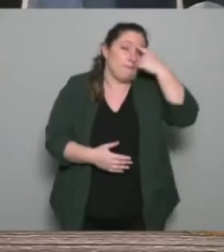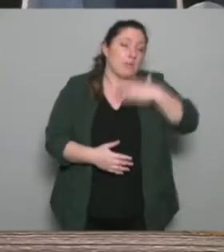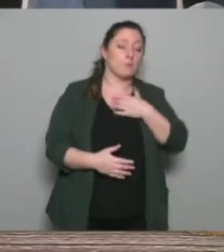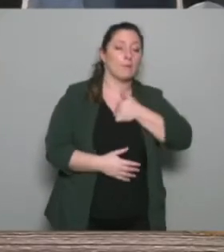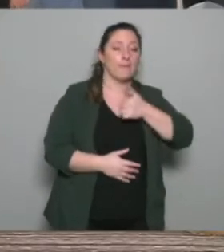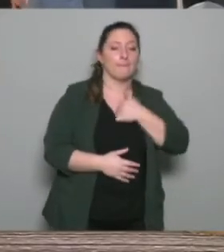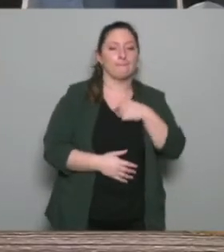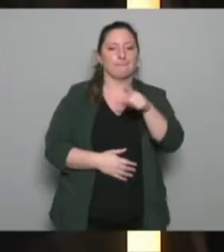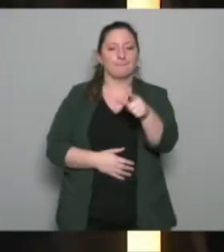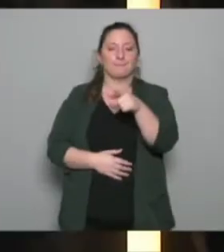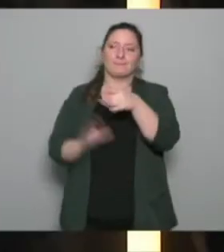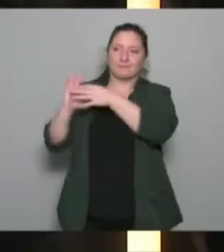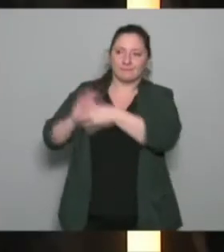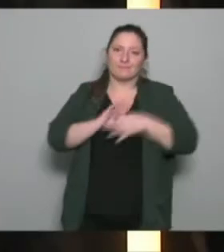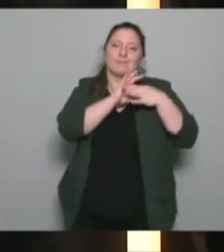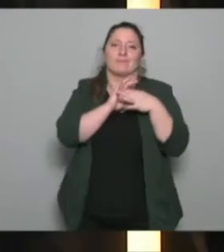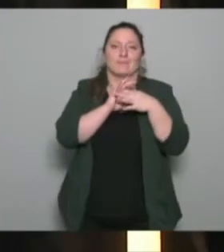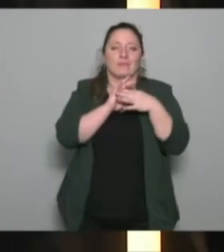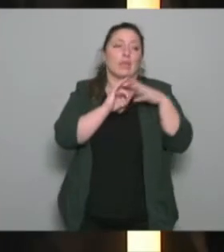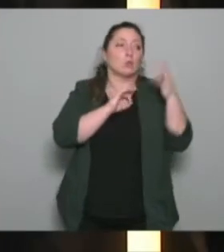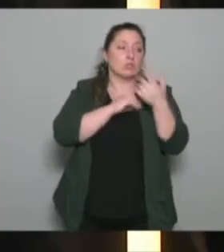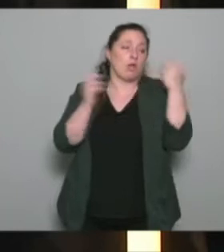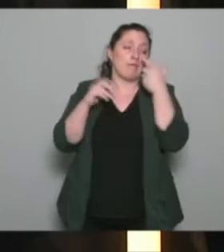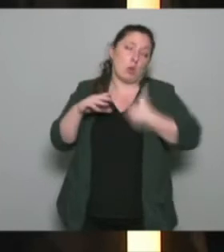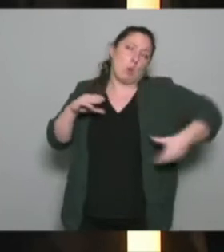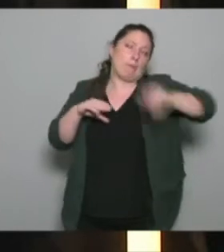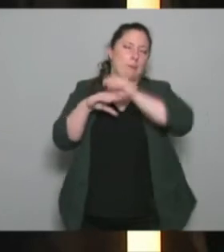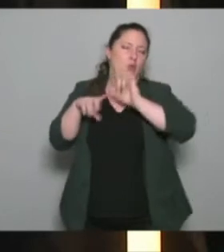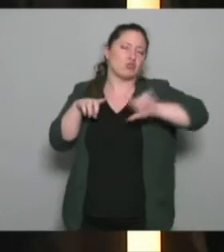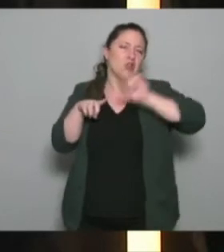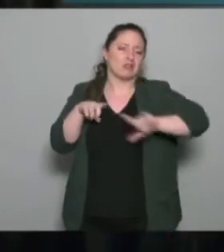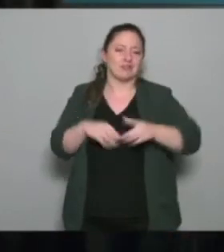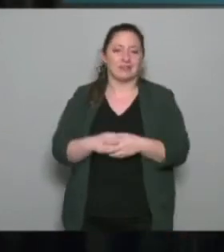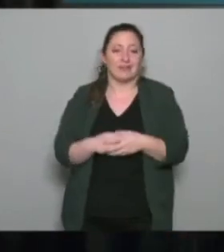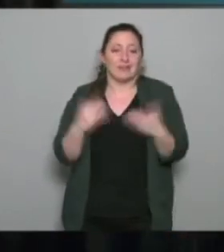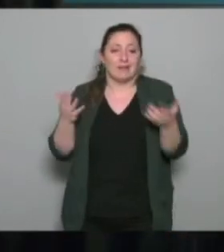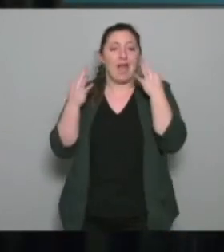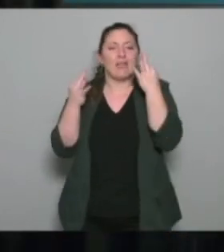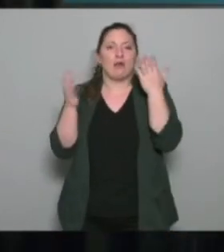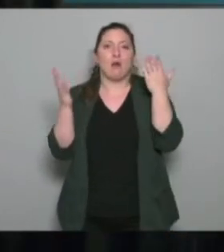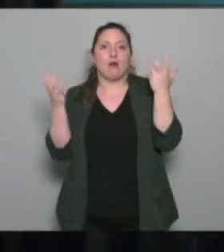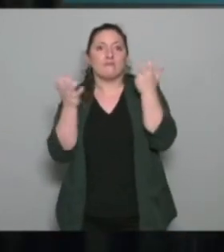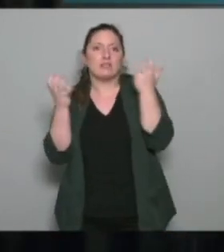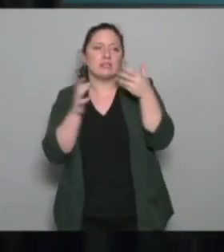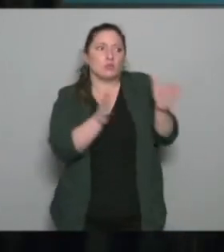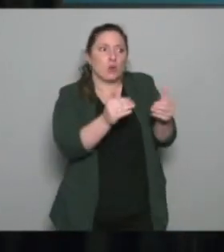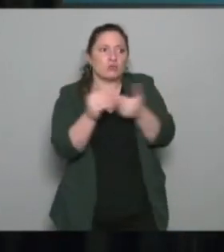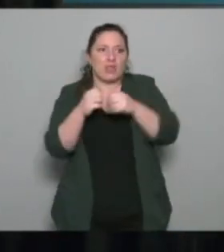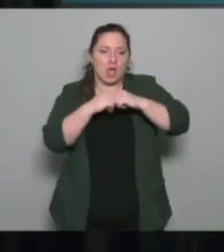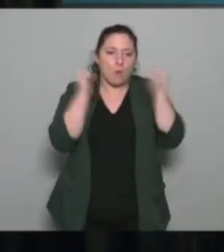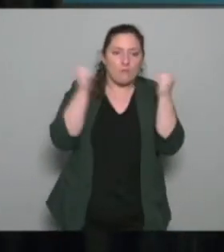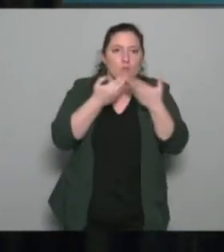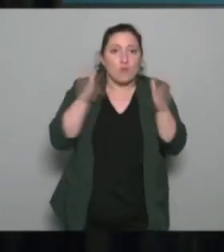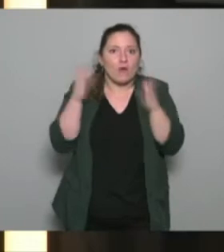oui je voulais juste dire pour compléter ce que vous venez de dire c'est que cette volonté décloisonner elle est liée aussi